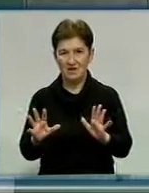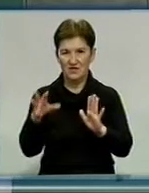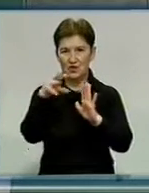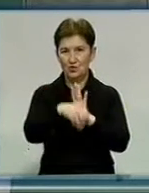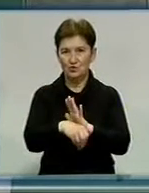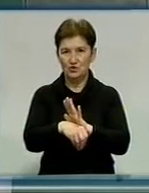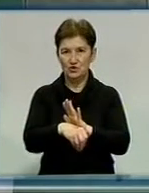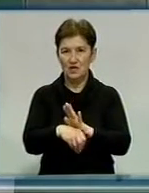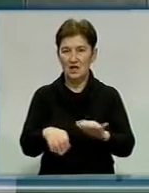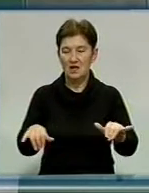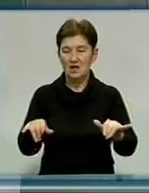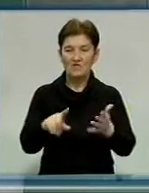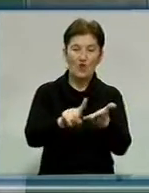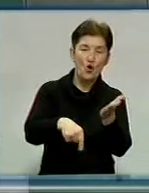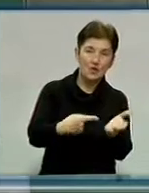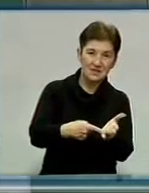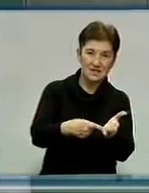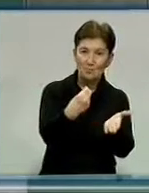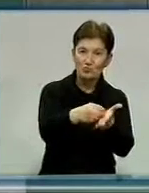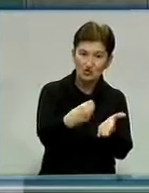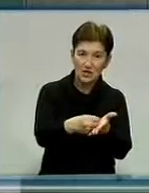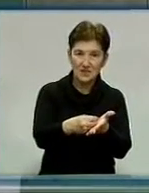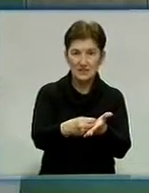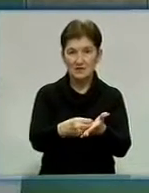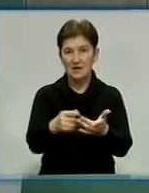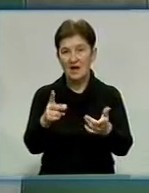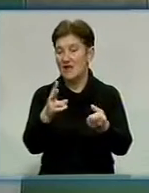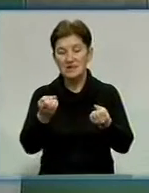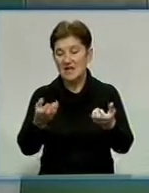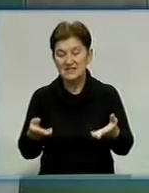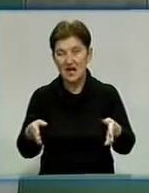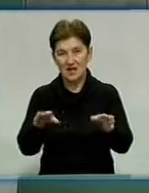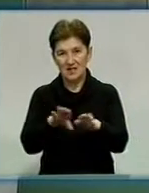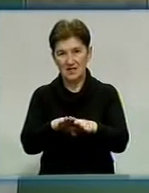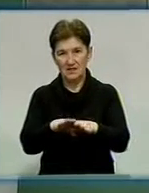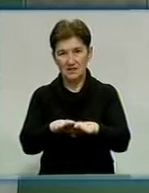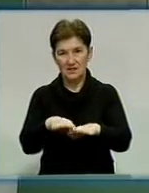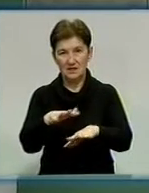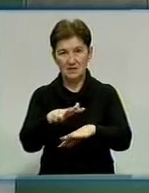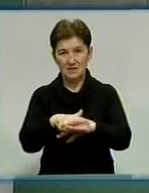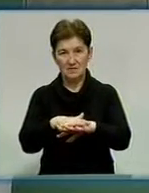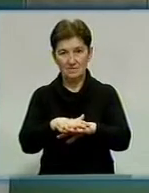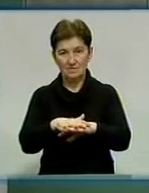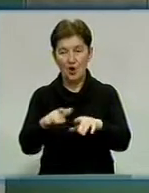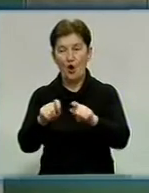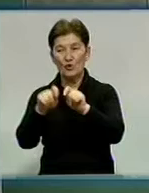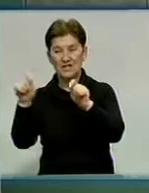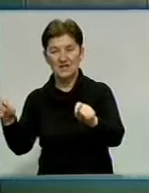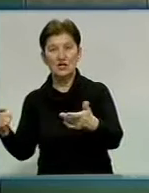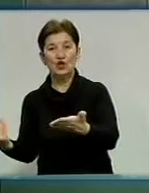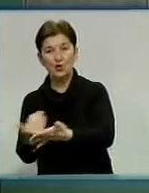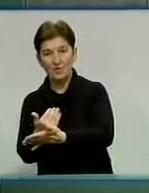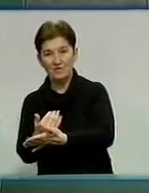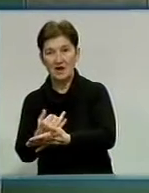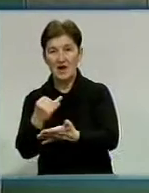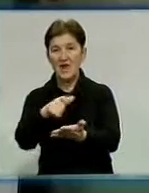ні закриті рахунки, старі, ні відкриті, нові, і